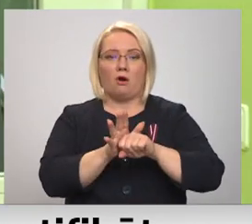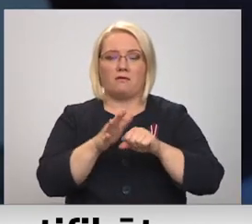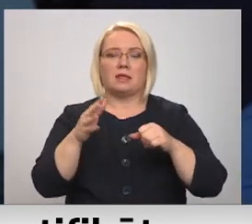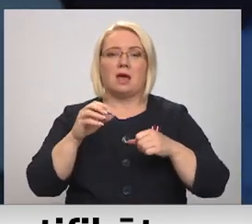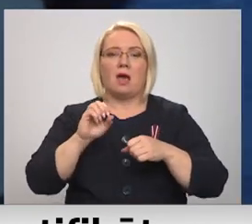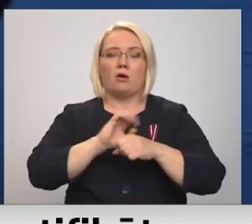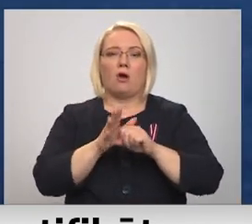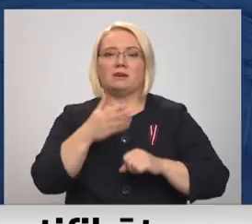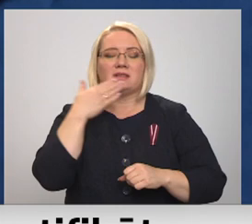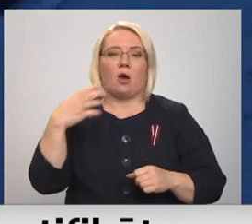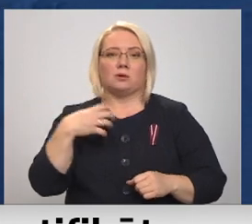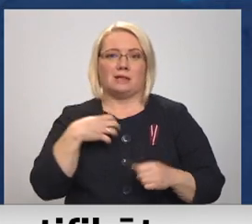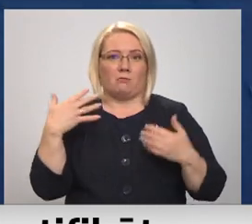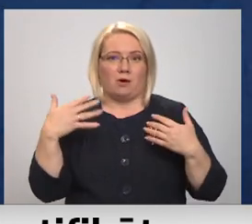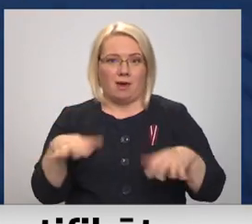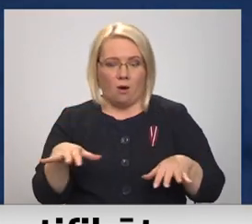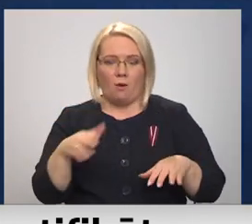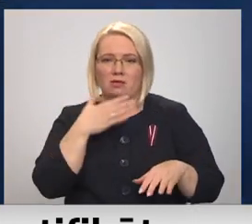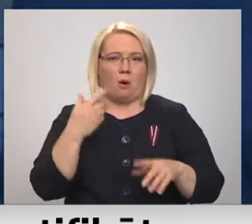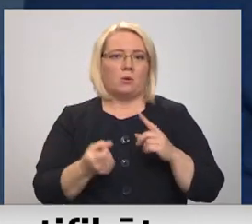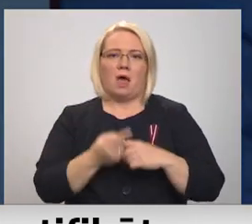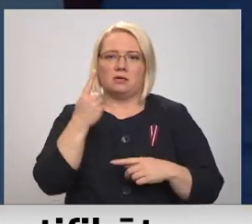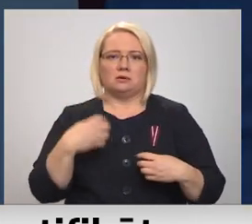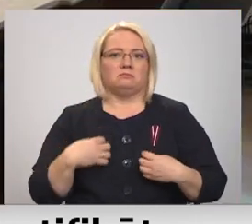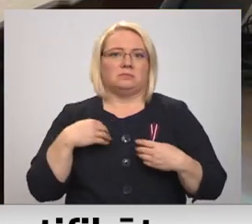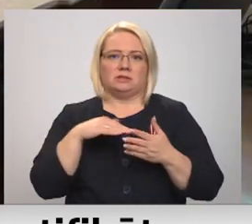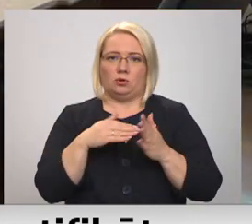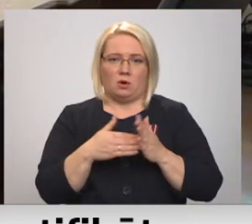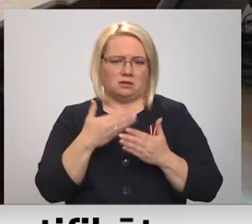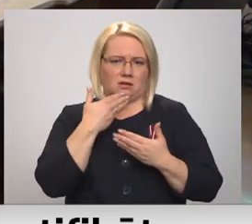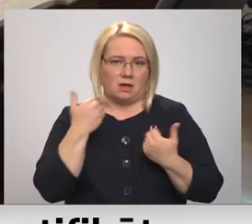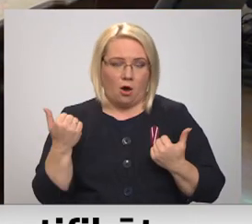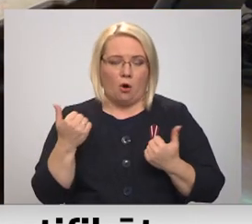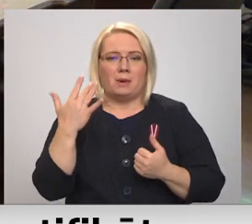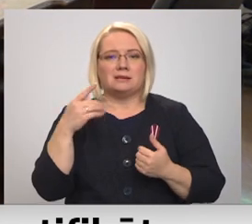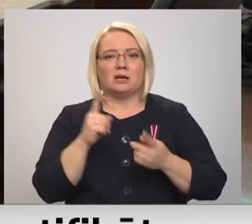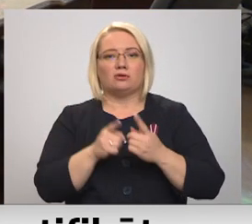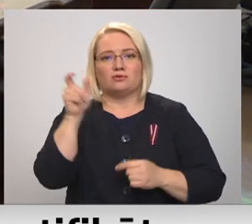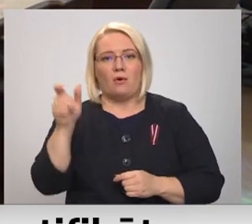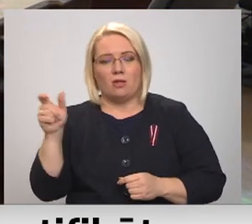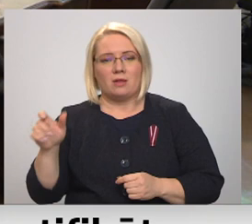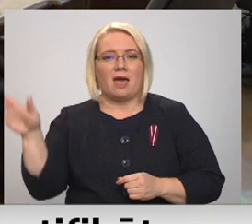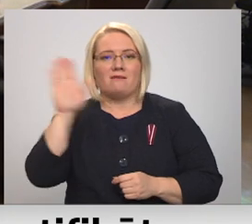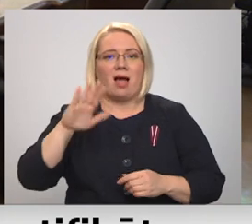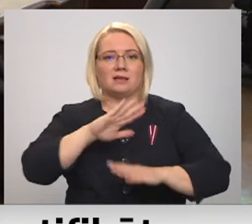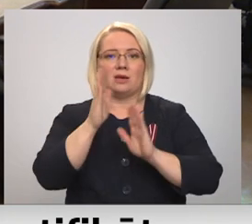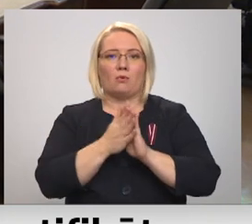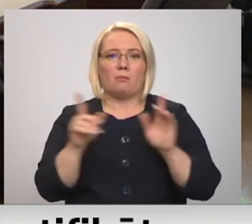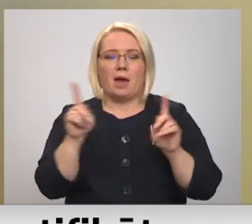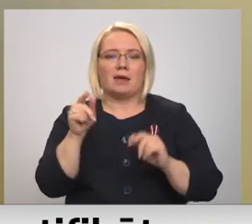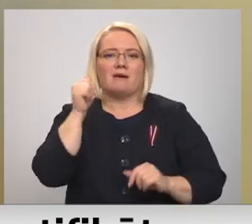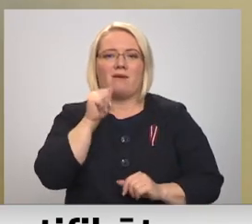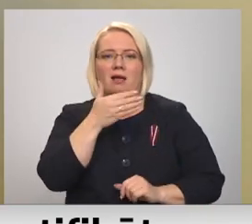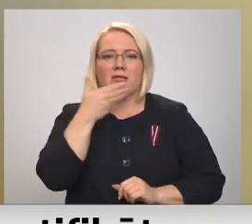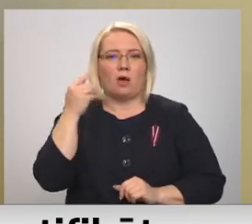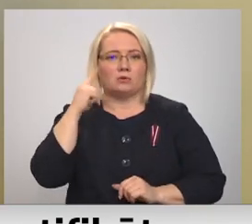ja vīrus nav bijis pārslimots, nav radījusi dramatisku situāciju. Tomēr, cik šādu pedagogu valstī kopā ir, vēl nav zināms,